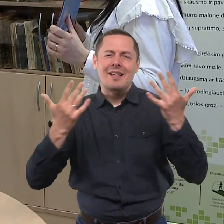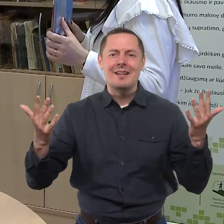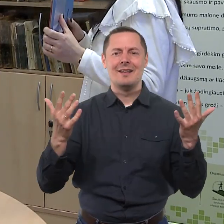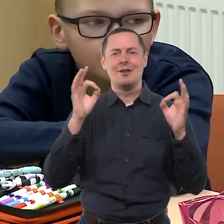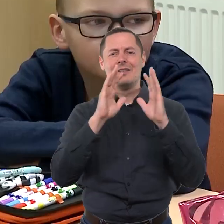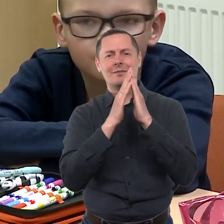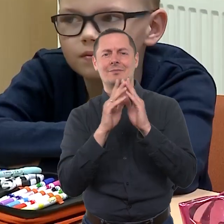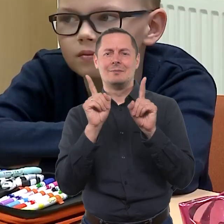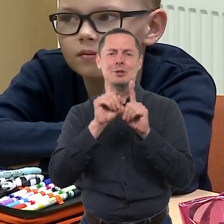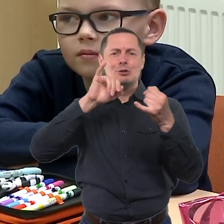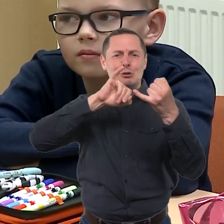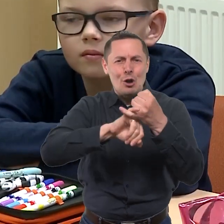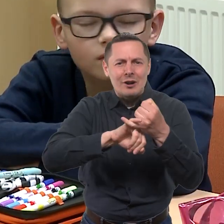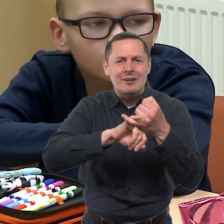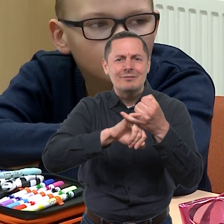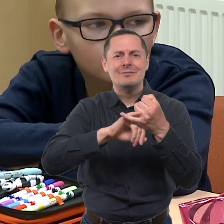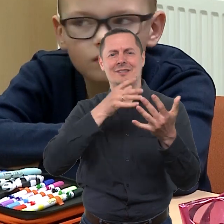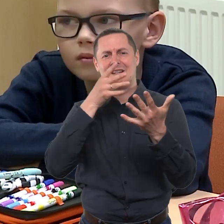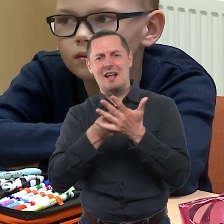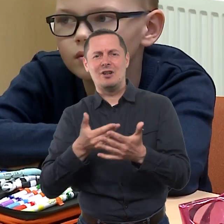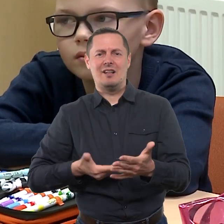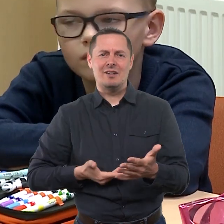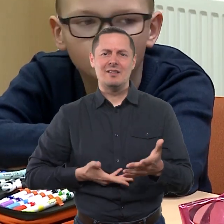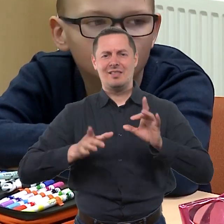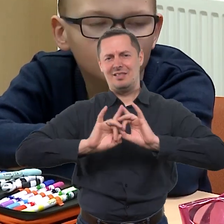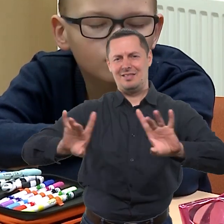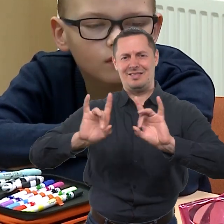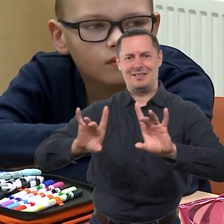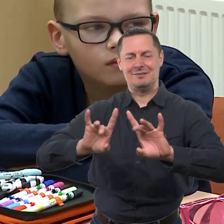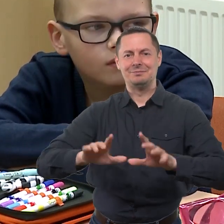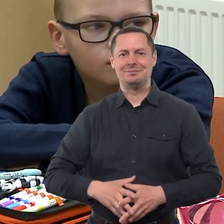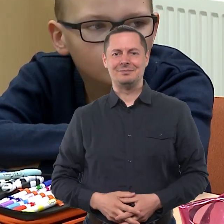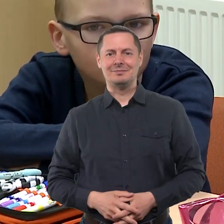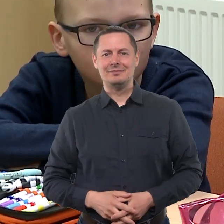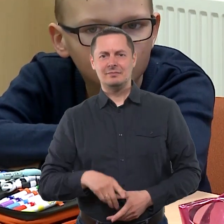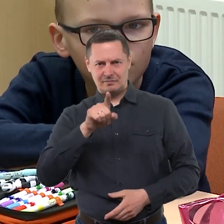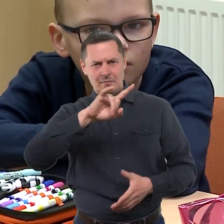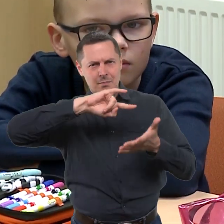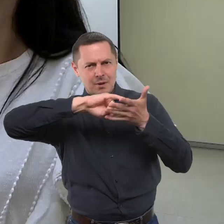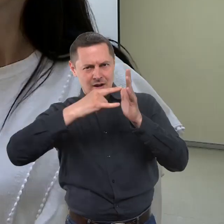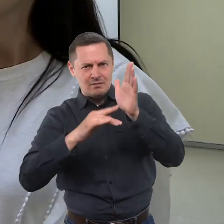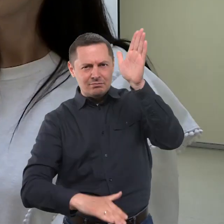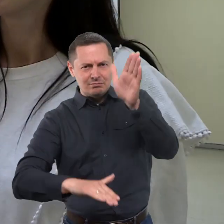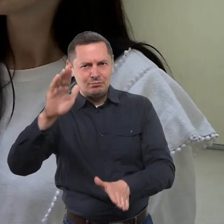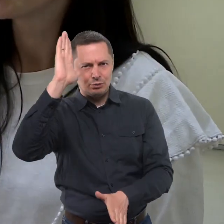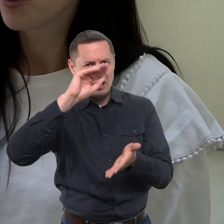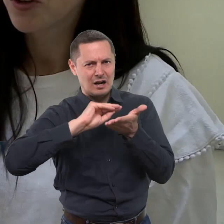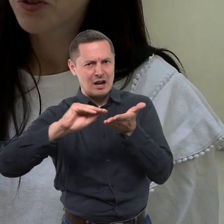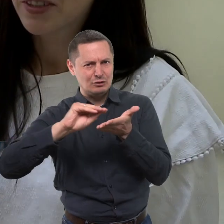profesiją, bet ir papasakoju apie savo, kaip rašytoje skelę. Žinojate, kad būsit rašytoje?